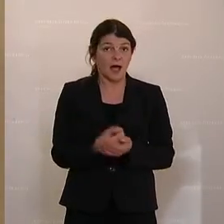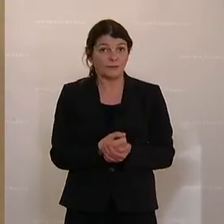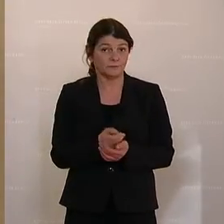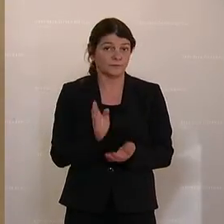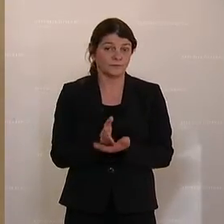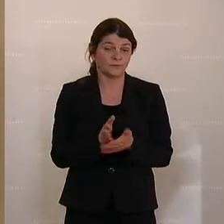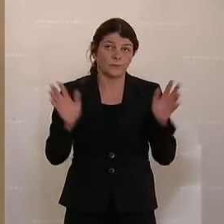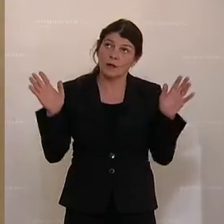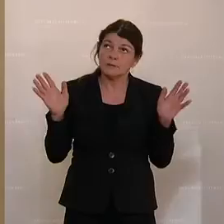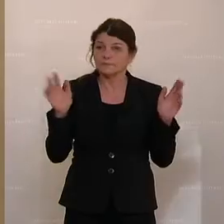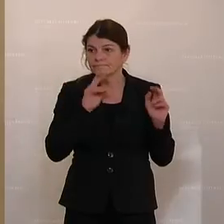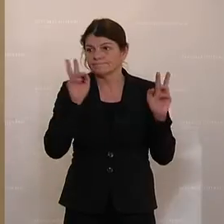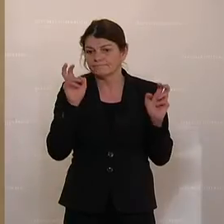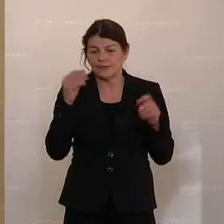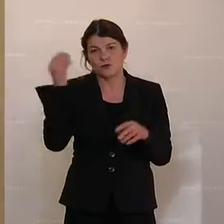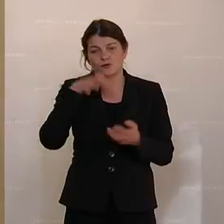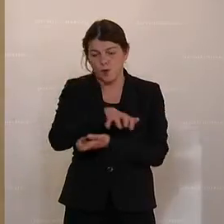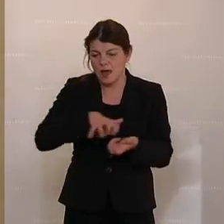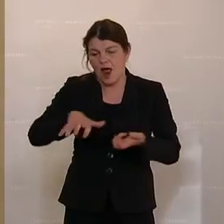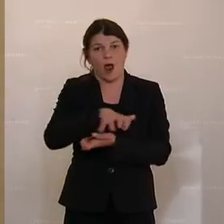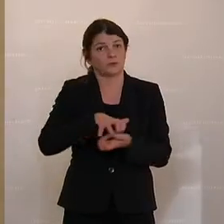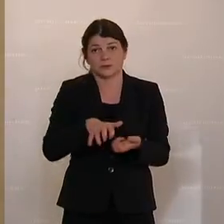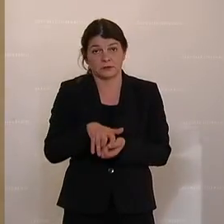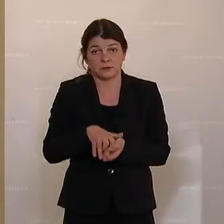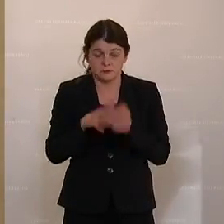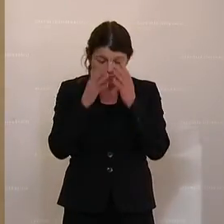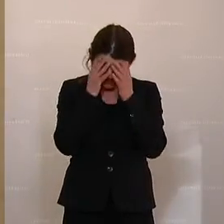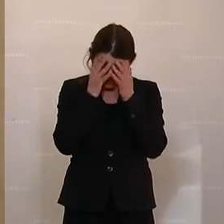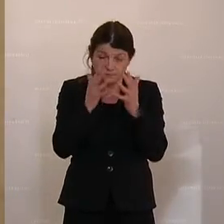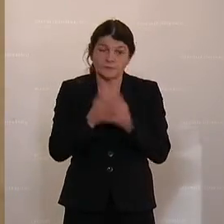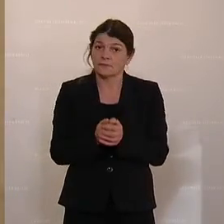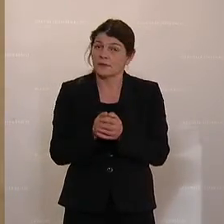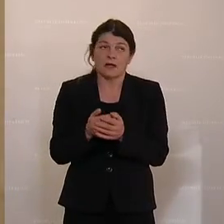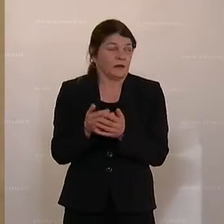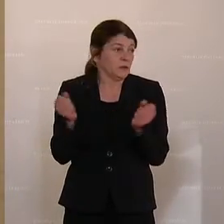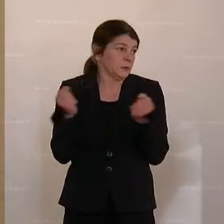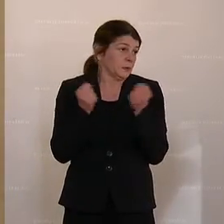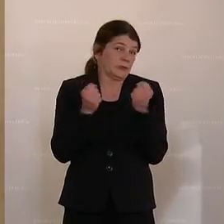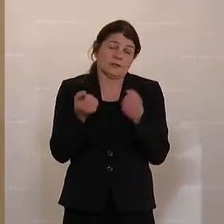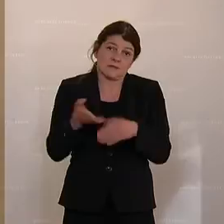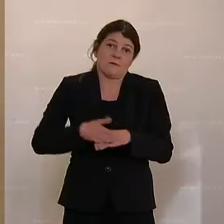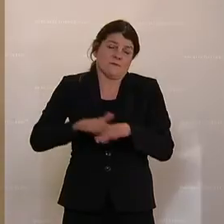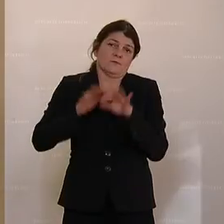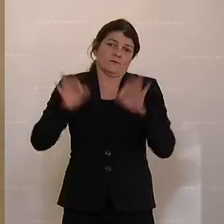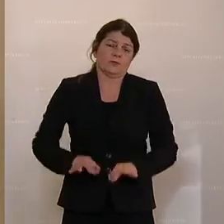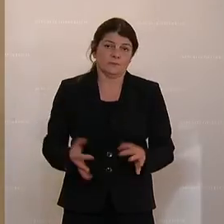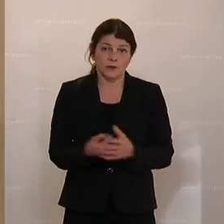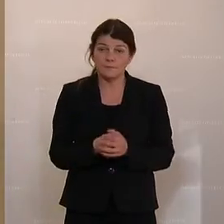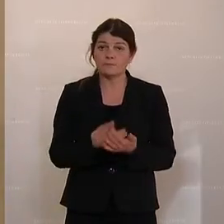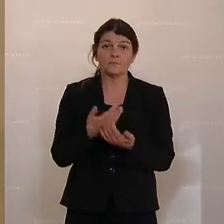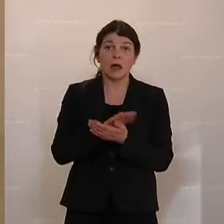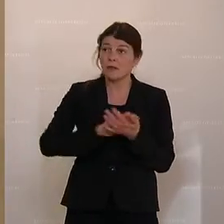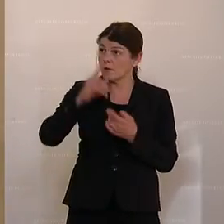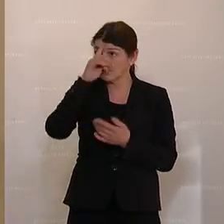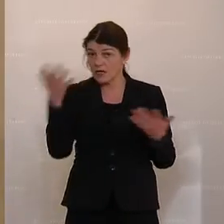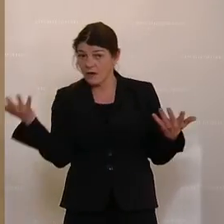sprichwörtliche Schulchaos in völlig neue Galaxien aufgebrochen. Niemand kennt sich